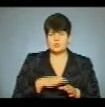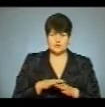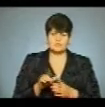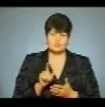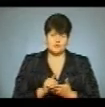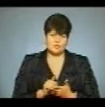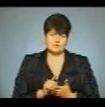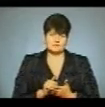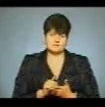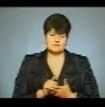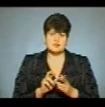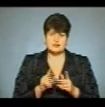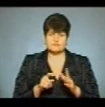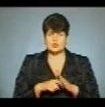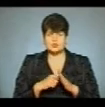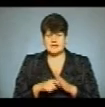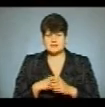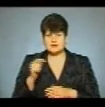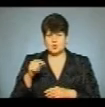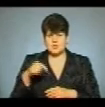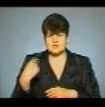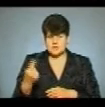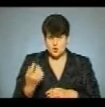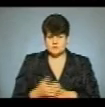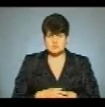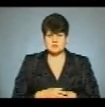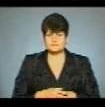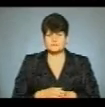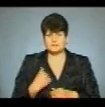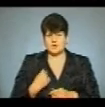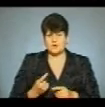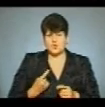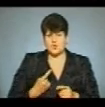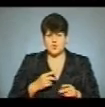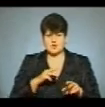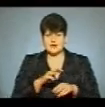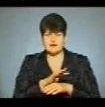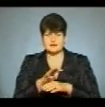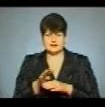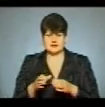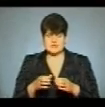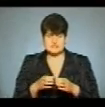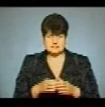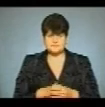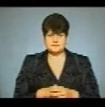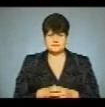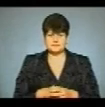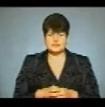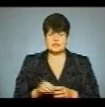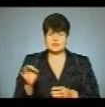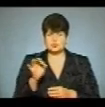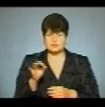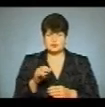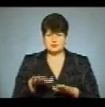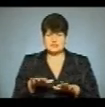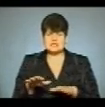як в Донецькій, так і в Луганській області. Ми охороняємо артилерістів на нульовій позиціях, а